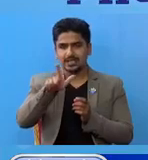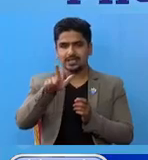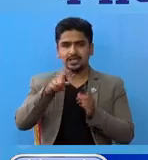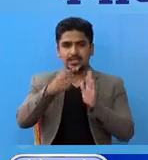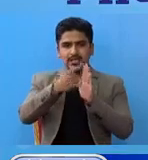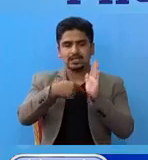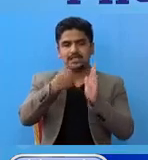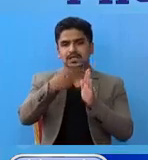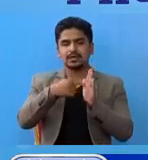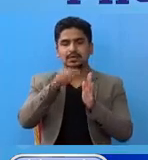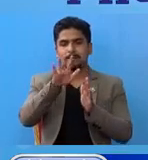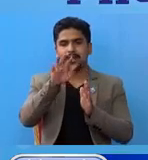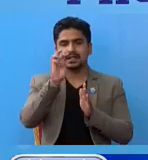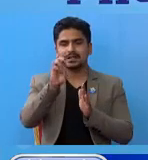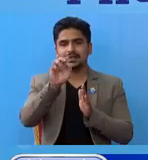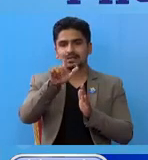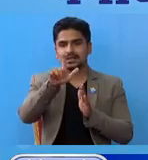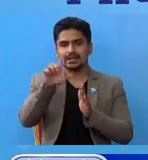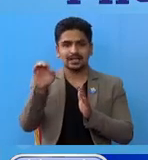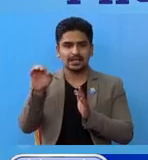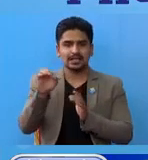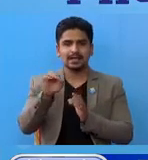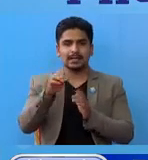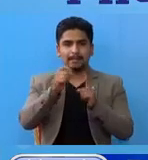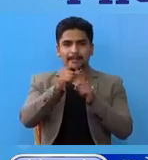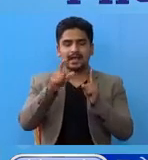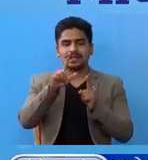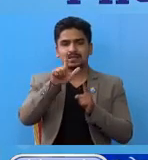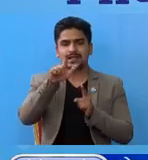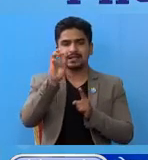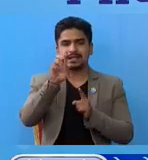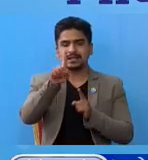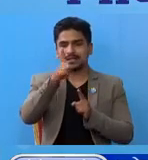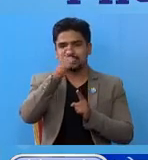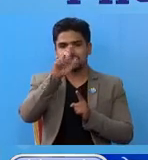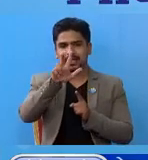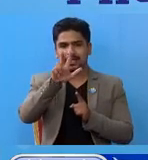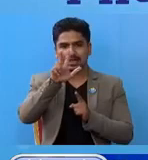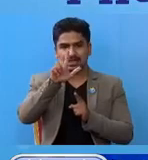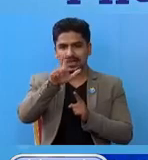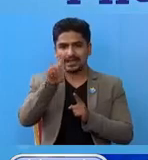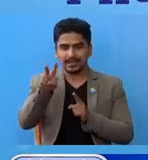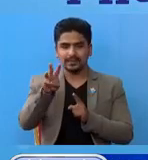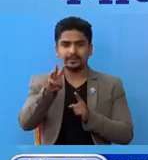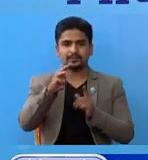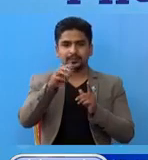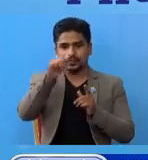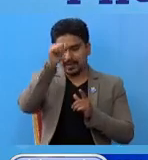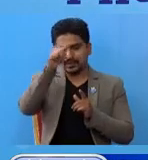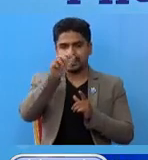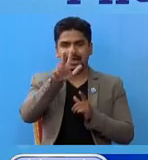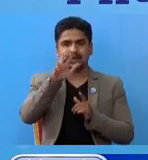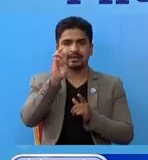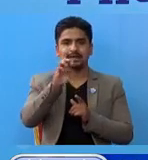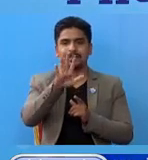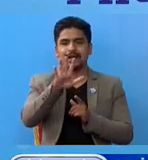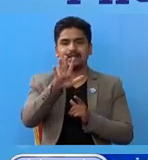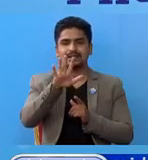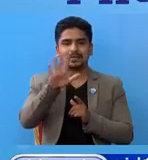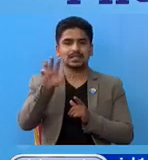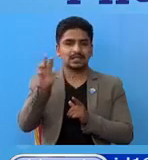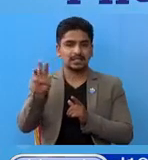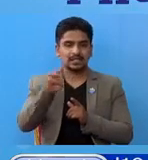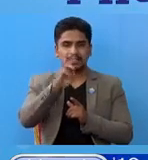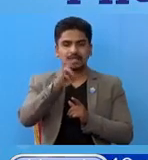मां 5,600, पाकिस्तान मां 7,001,3, भारत मां 8,005,3,